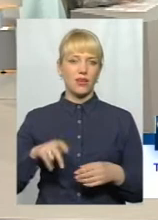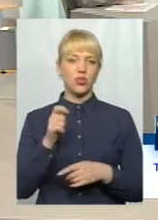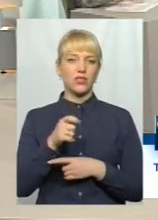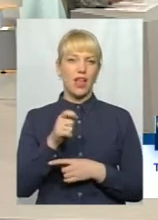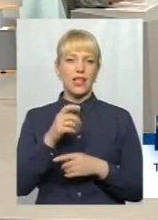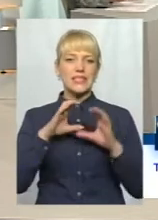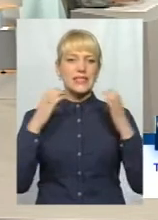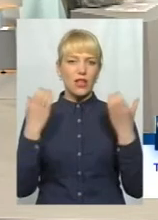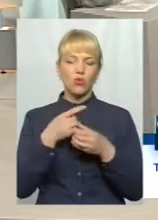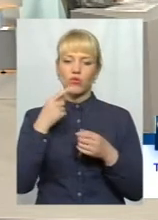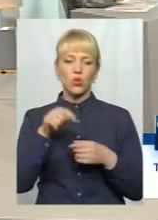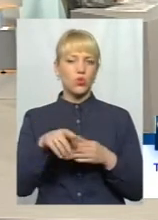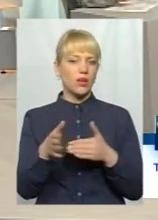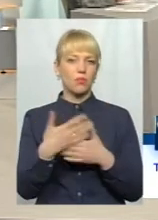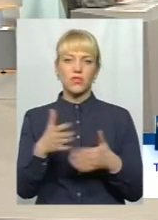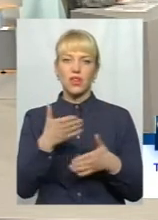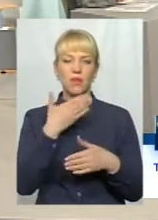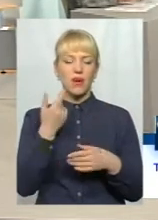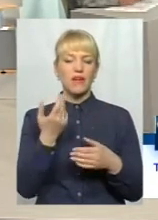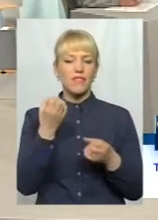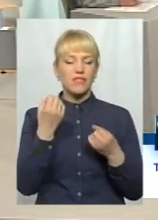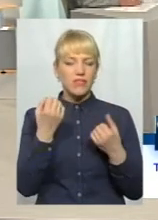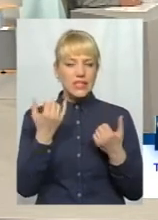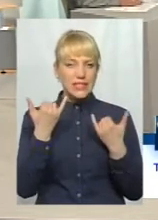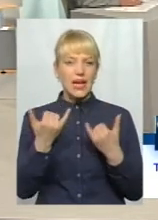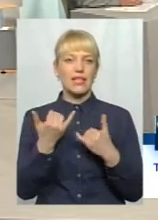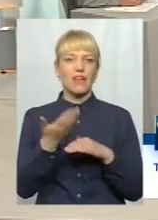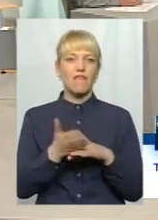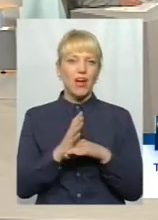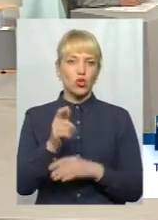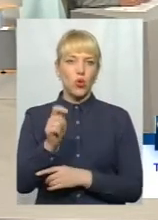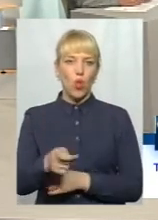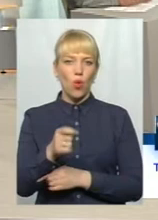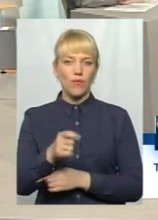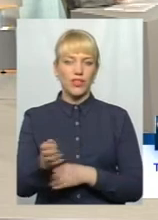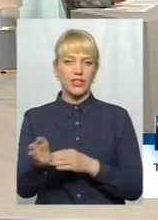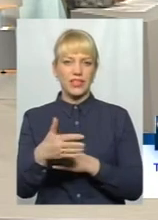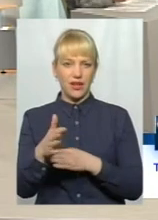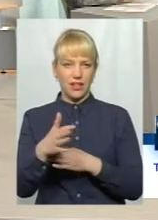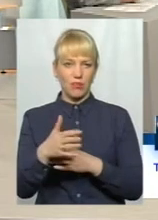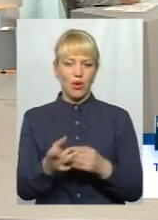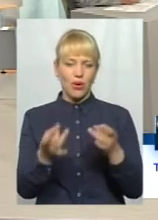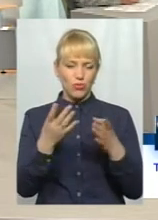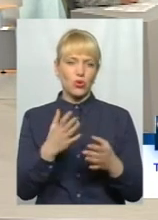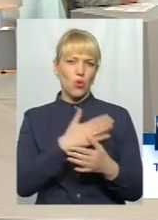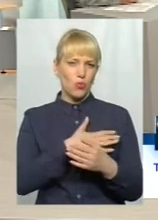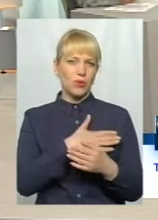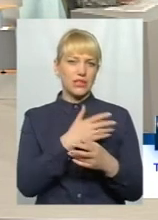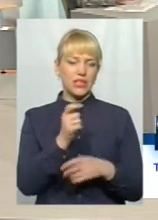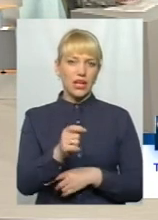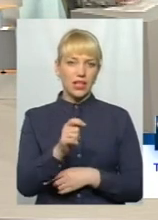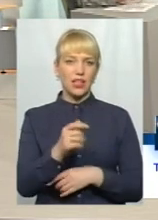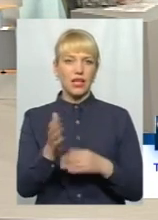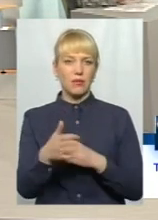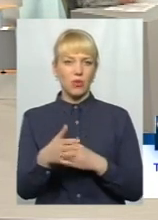дуже все важче і важче щось там зловити. Тобто, ми не говоримо про промислові вилови риби, так? А про прости, такі, любительські. Чи